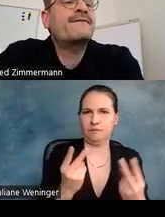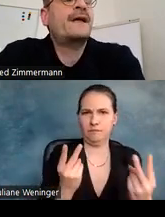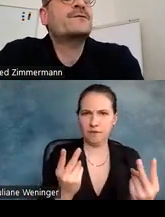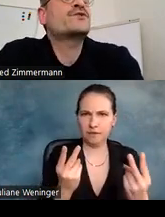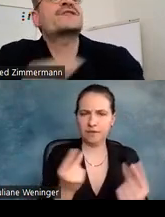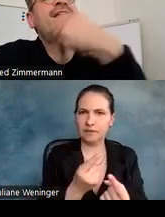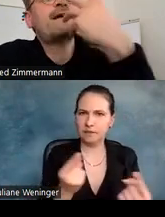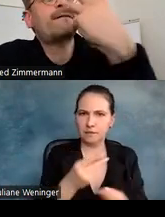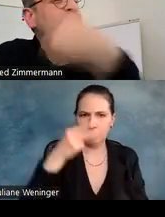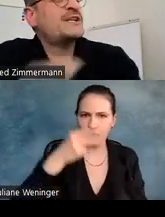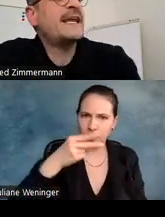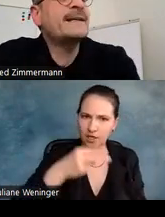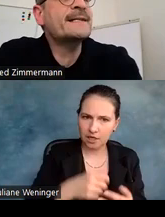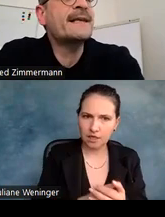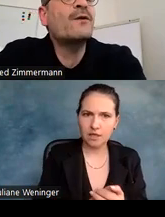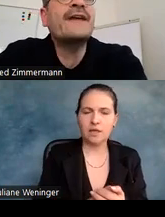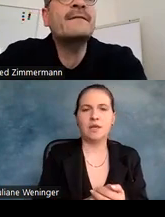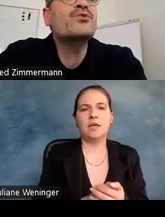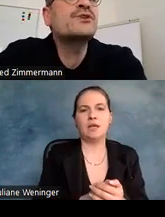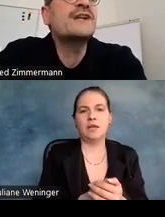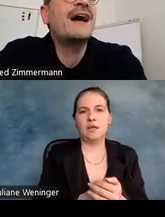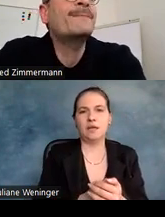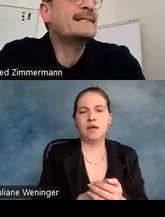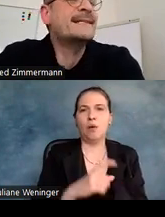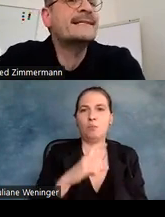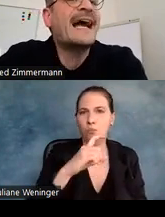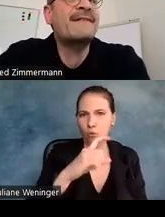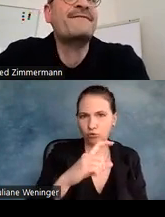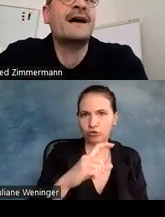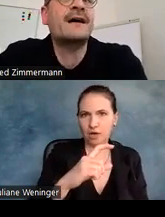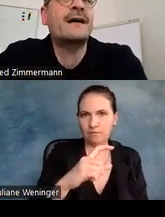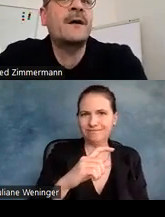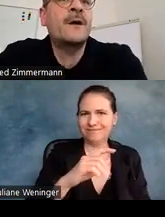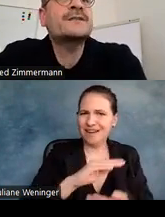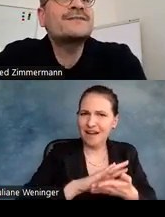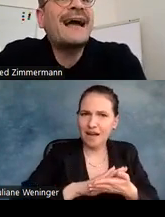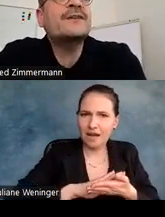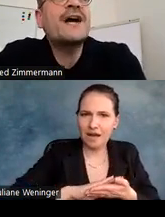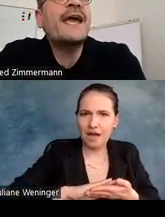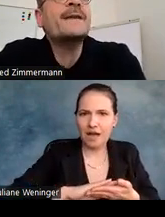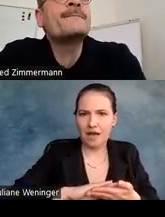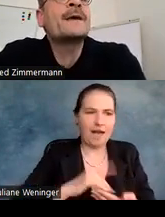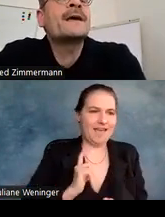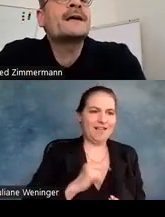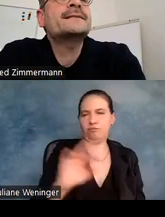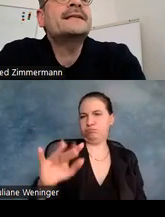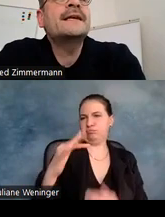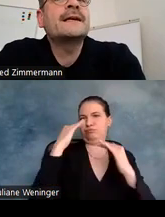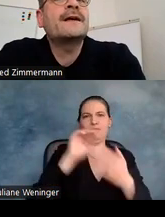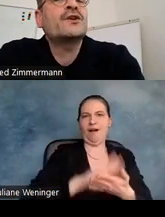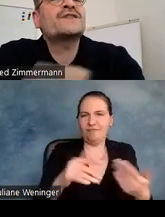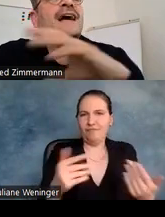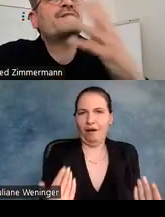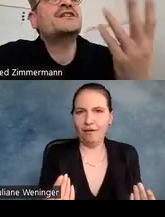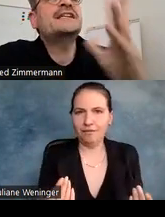also sozusagen verstehen, dass auch wenn Buchstaben ganz, ganz einfach zu sein scheinen, sie